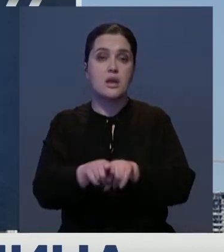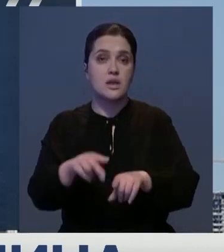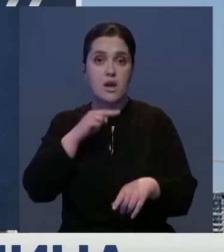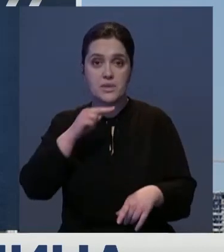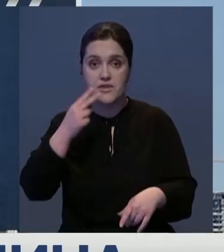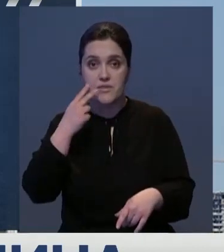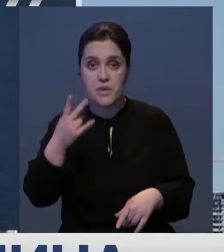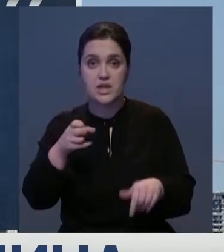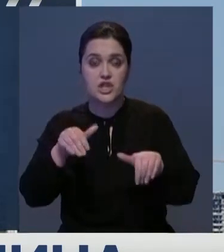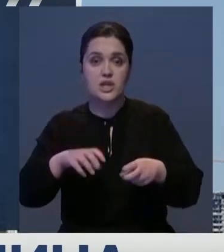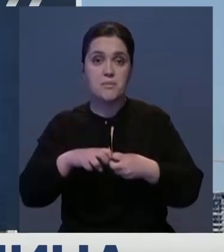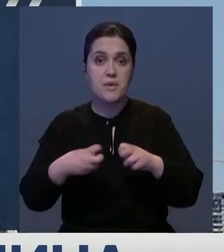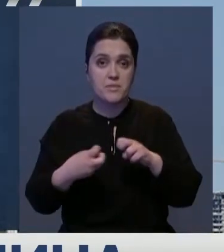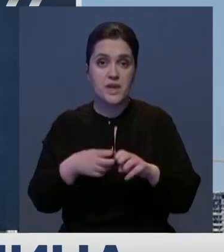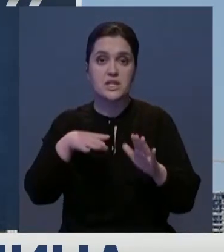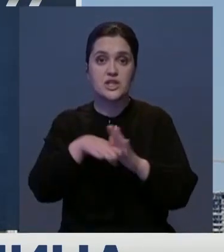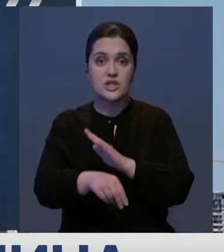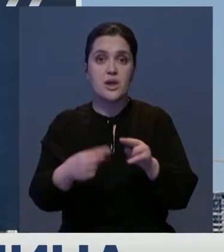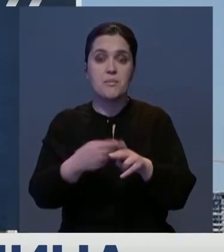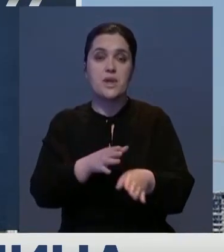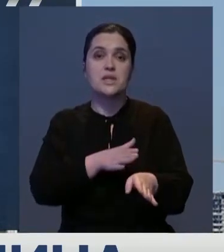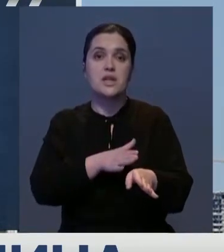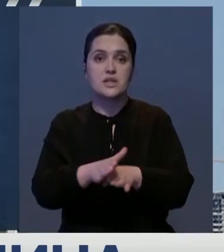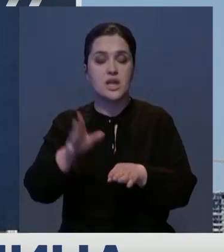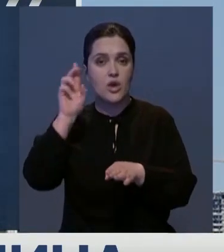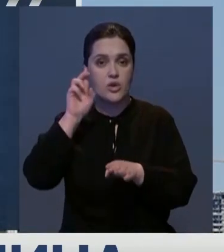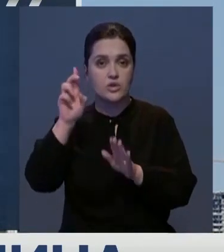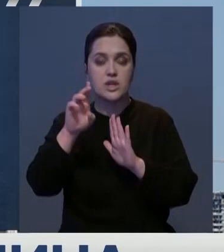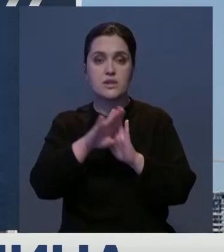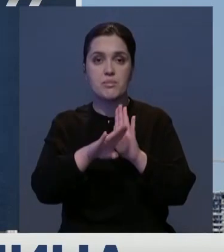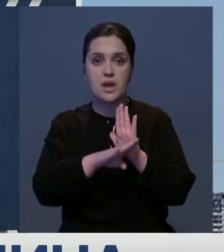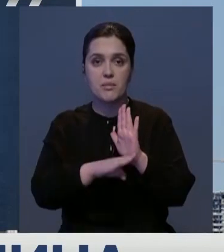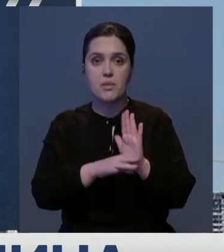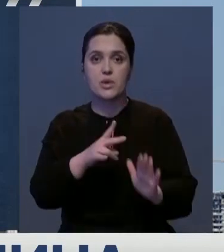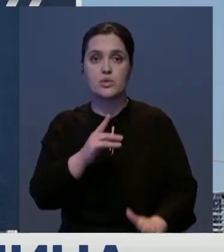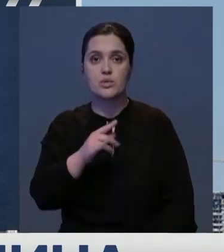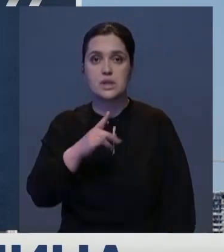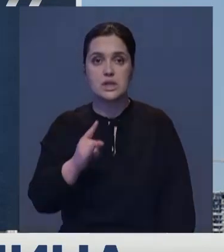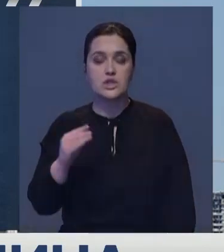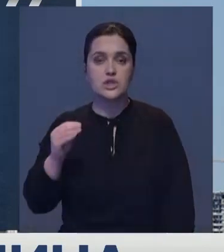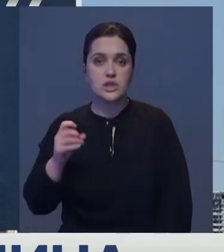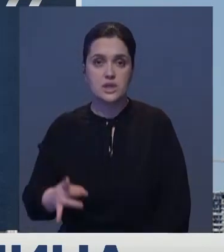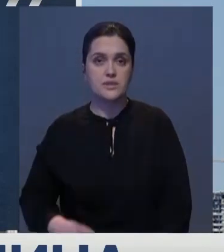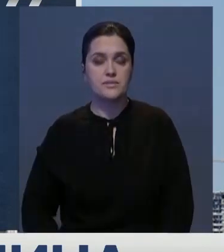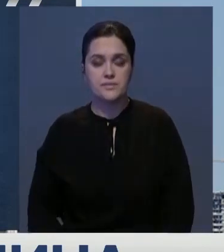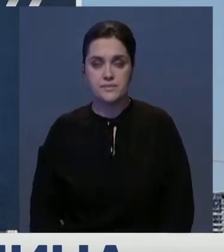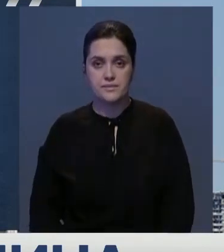А также обратить внимание на решение проблем, касающихся полноценной реализации государственной программы Нур-Ложер.